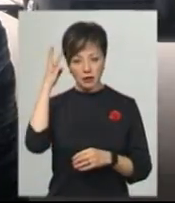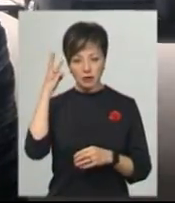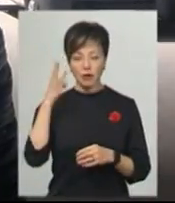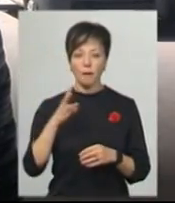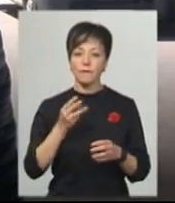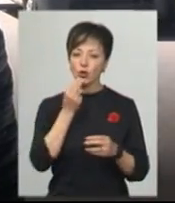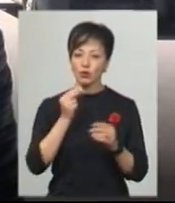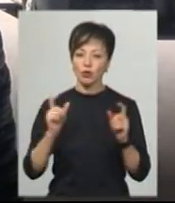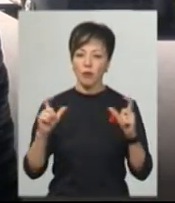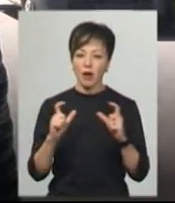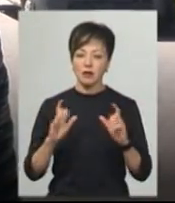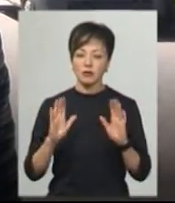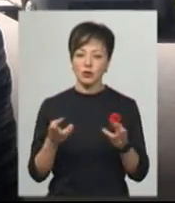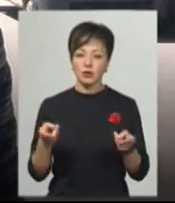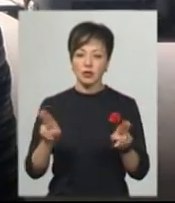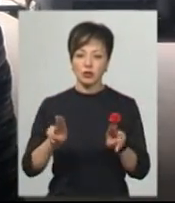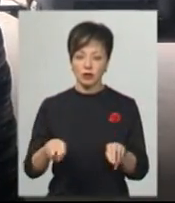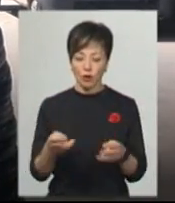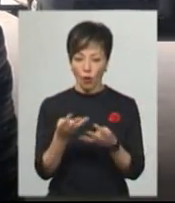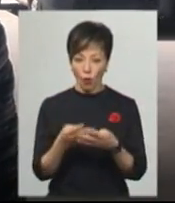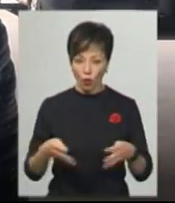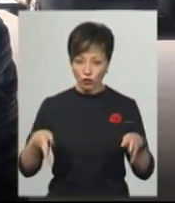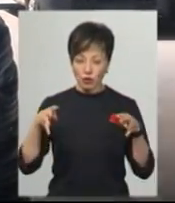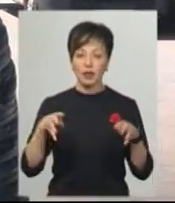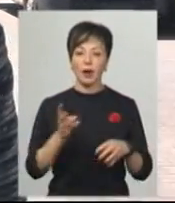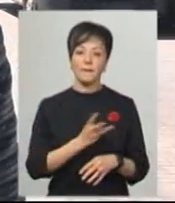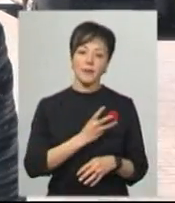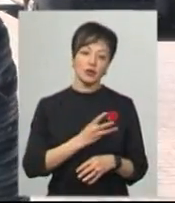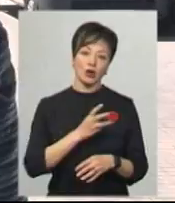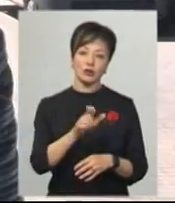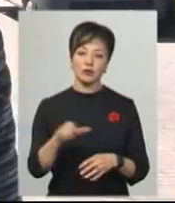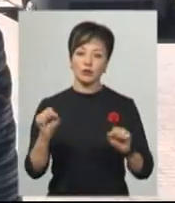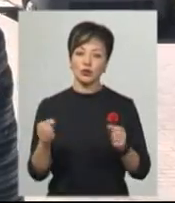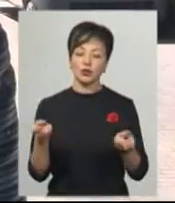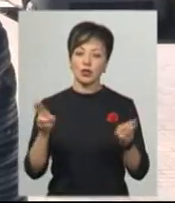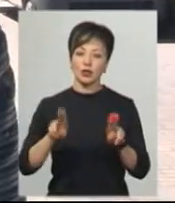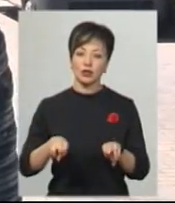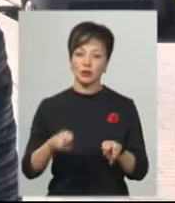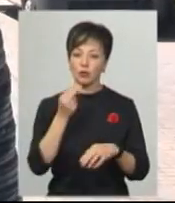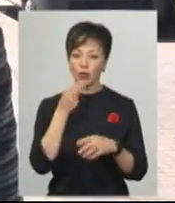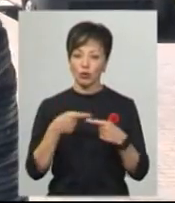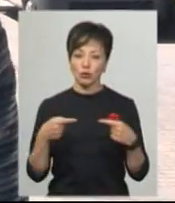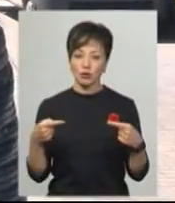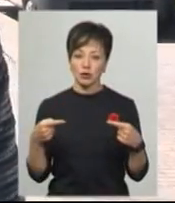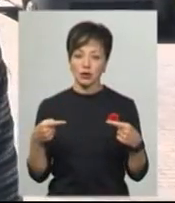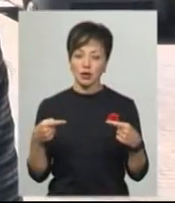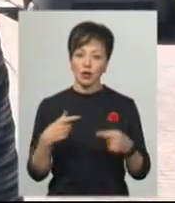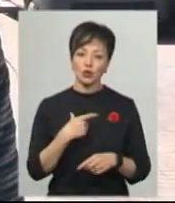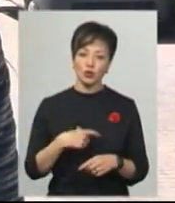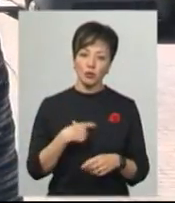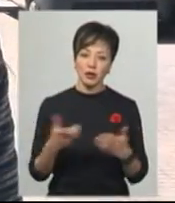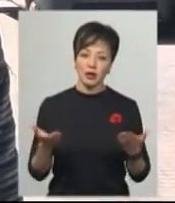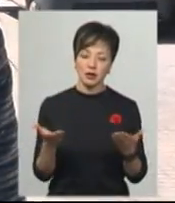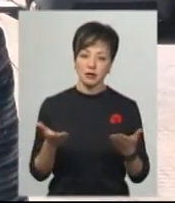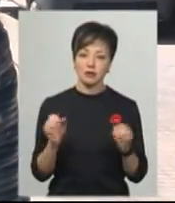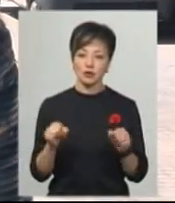проєктових магазинах будуть розставлені продуктові кошики, де бажаюче населення зможе залишити продукти. Тобто купляють самі якісь продукти,